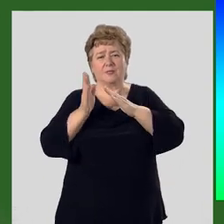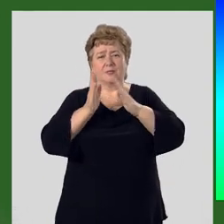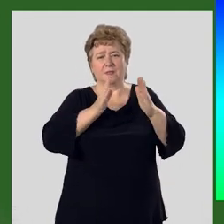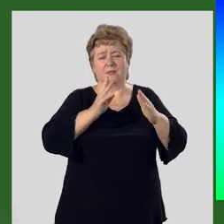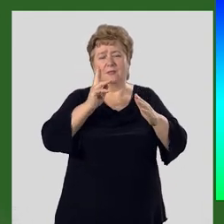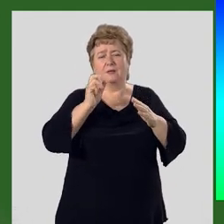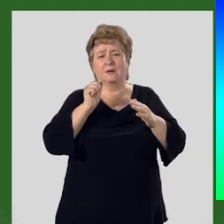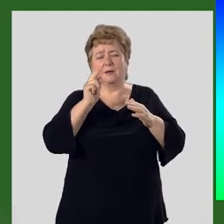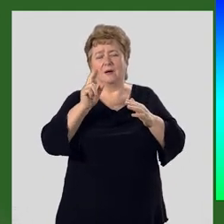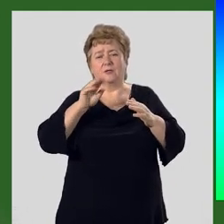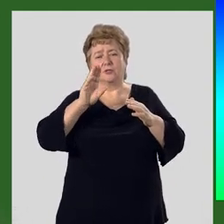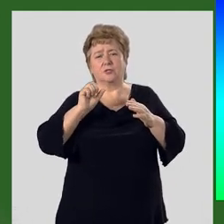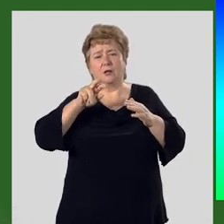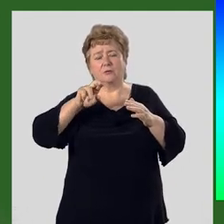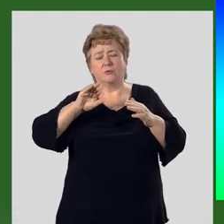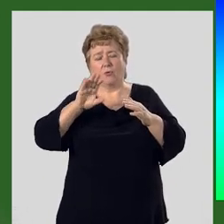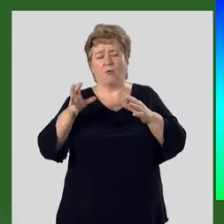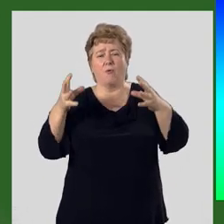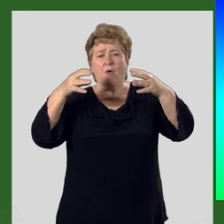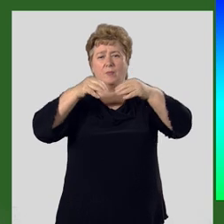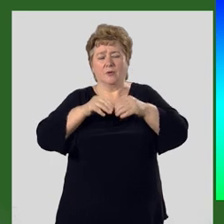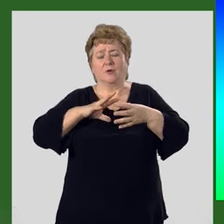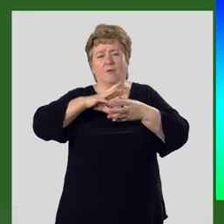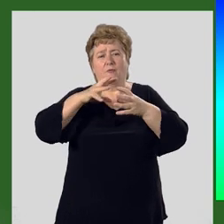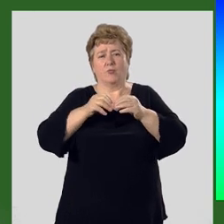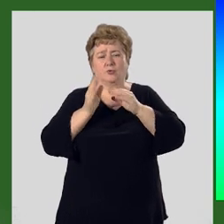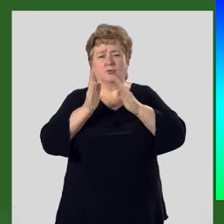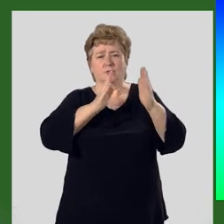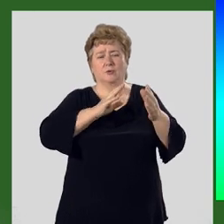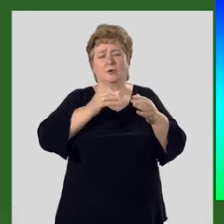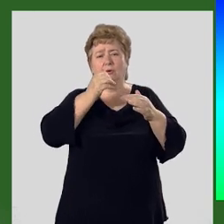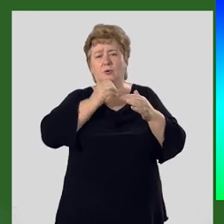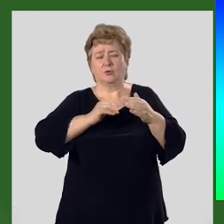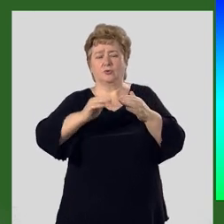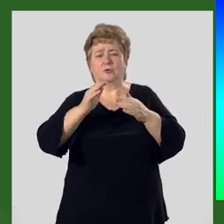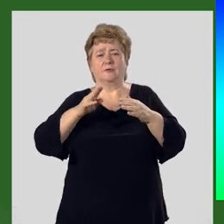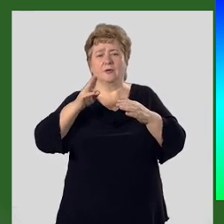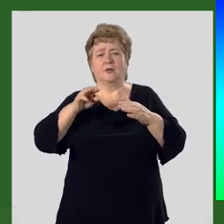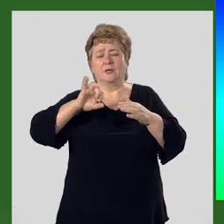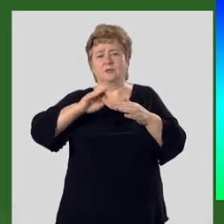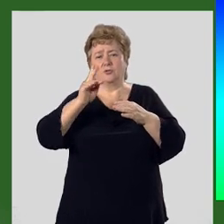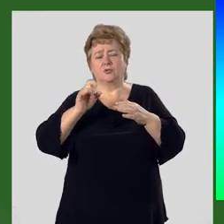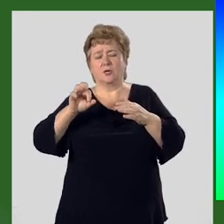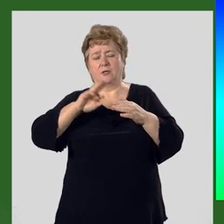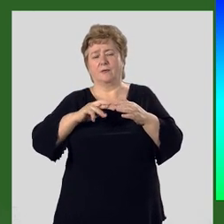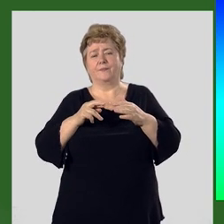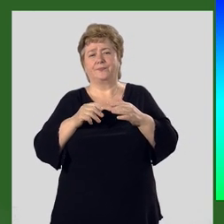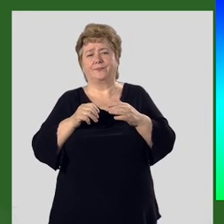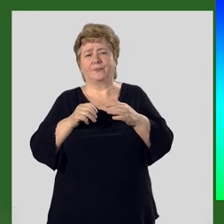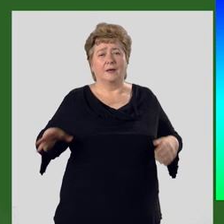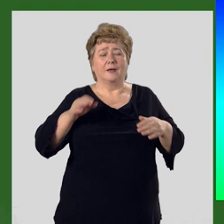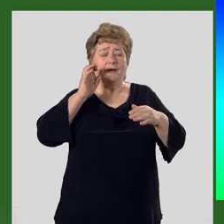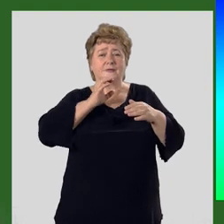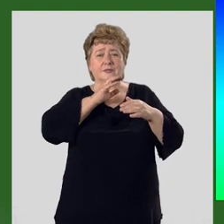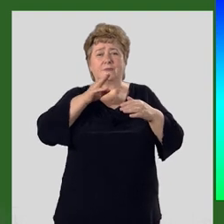системой Какшалтоу объединена в общую систему Южного Теньшаня. В